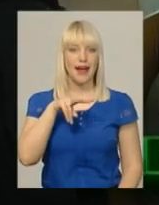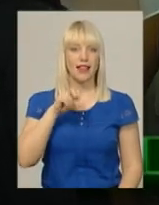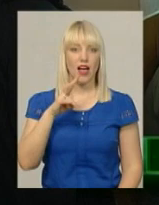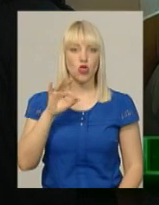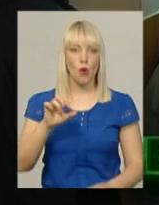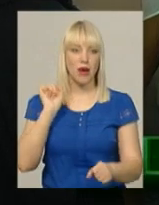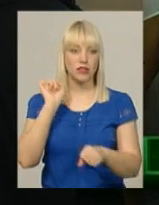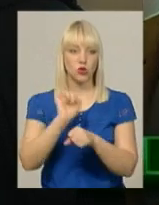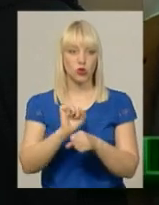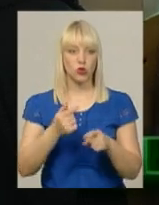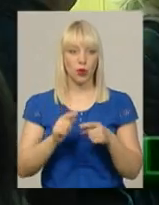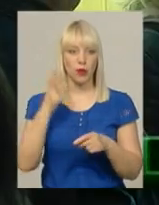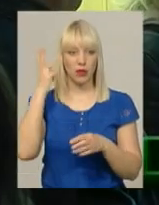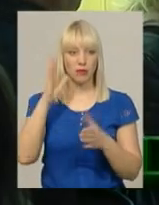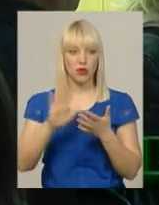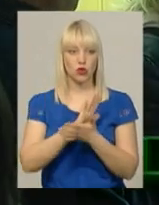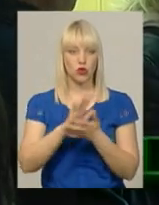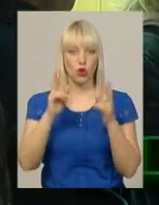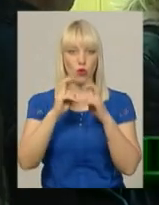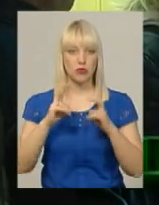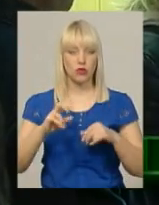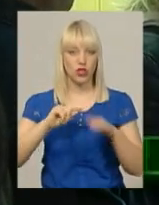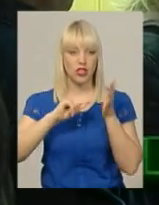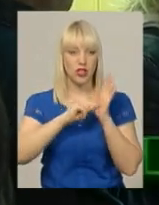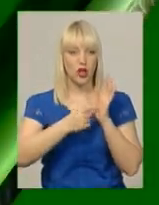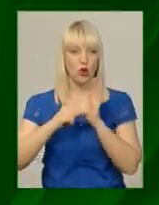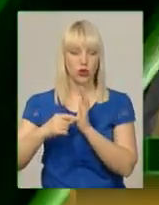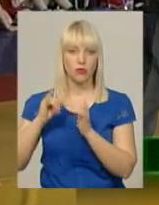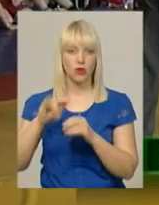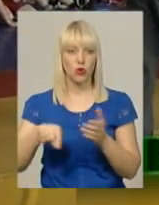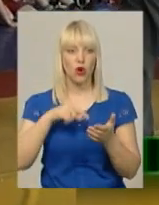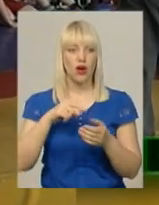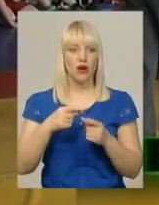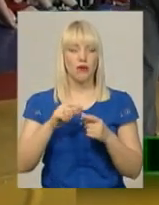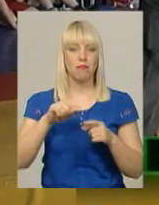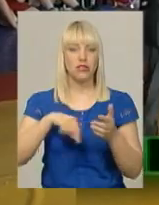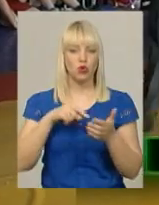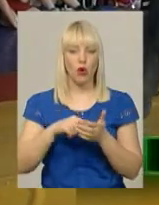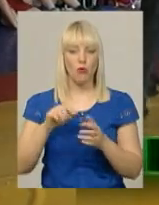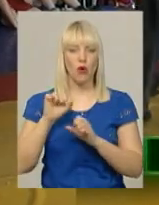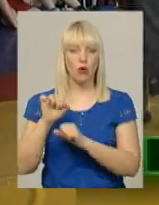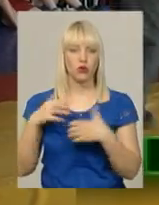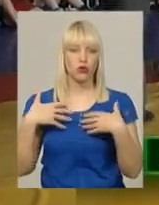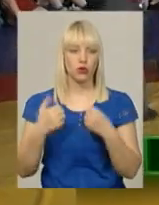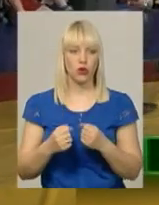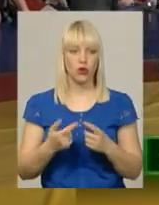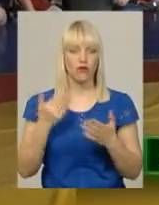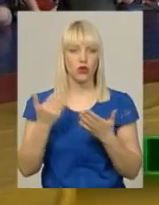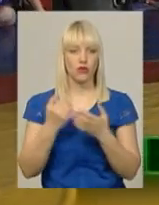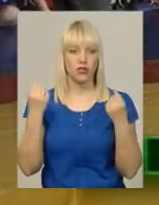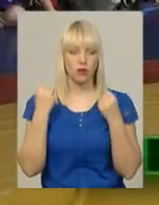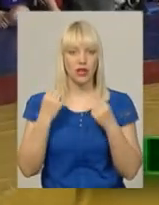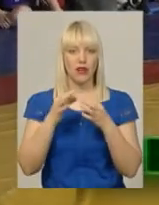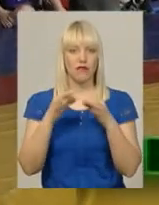Хмельничани безкоштовно обстежили родимки в міському управлінні охорони здоров'я. Новини з порту. 200 спортсменів з України, Молдови та